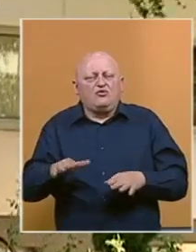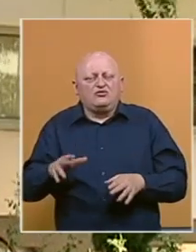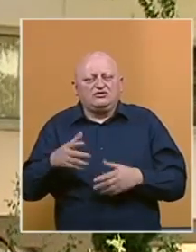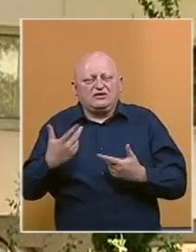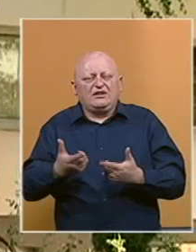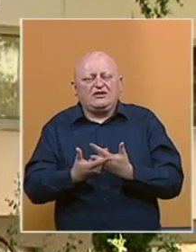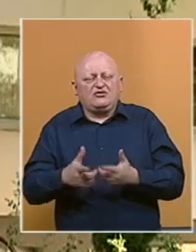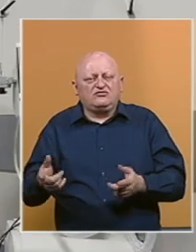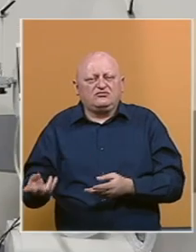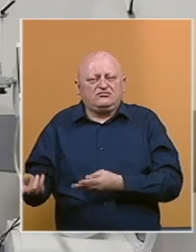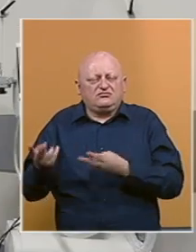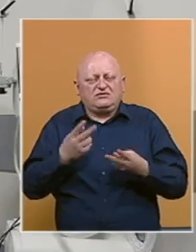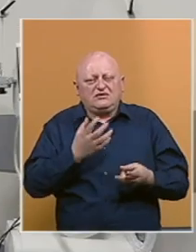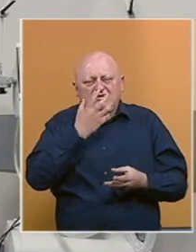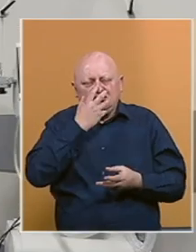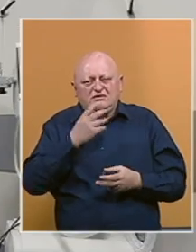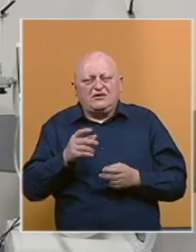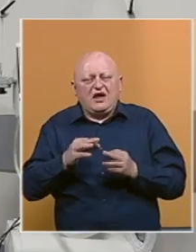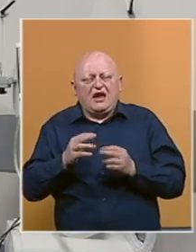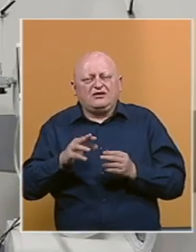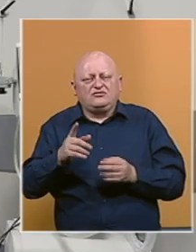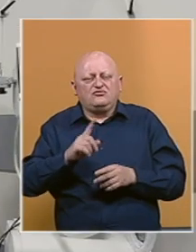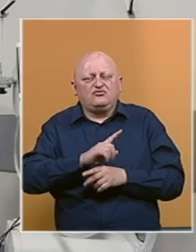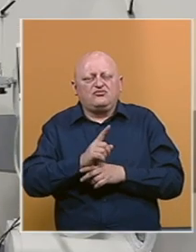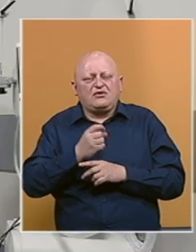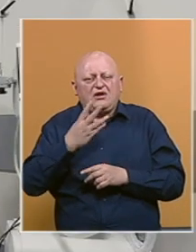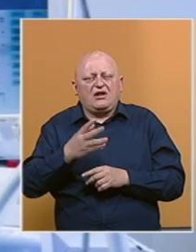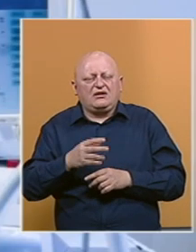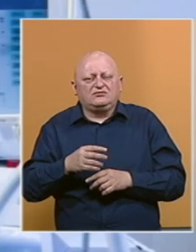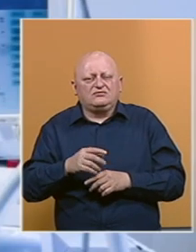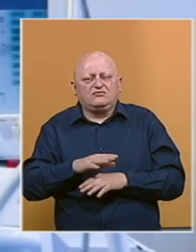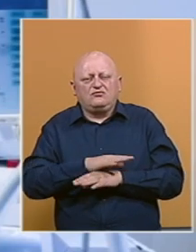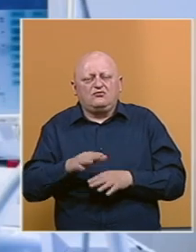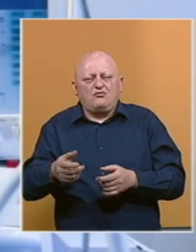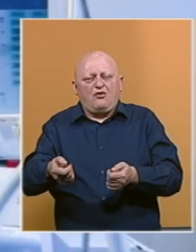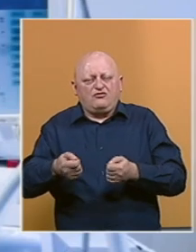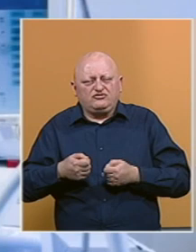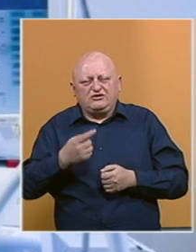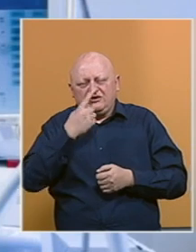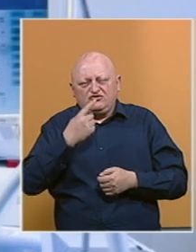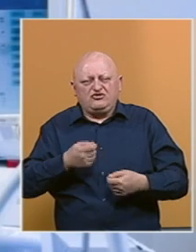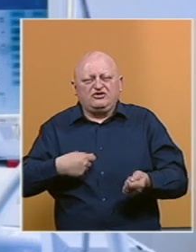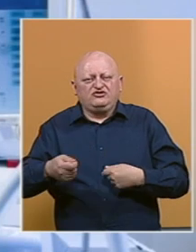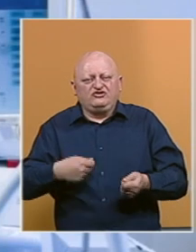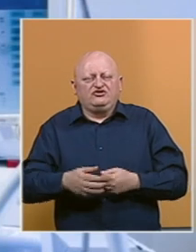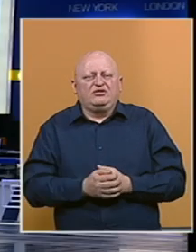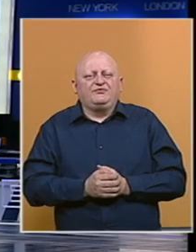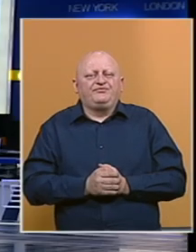dozvola za nabavku respiratora Aventa M u trenutku kada se bili potpuno povučeni sa ruskog tržišta.